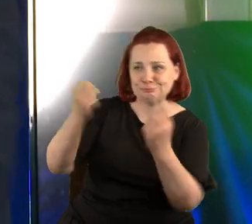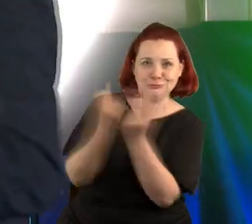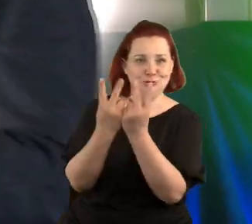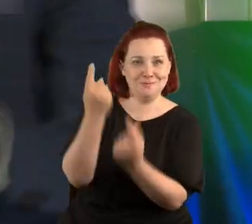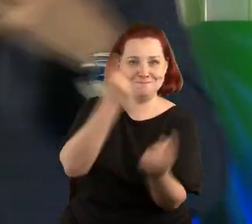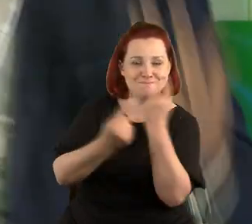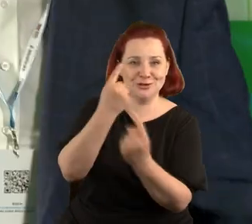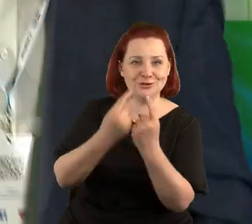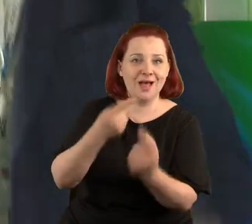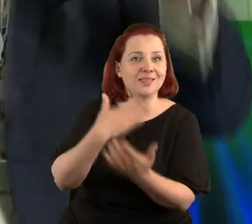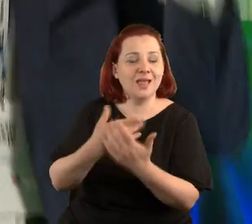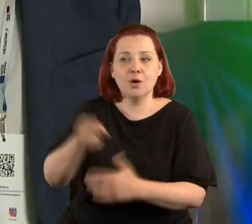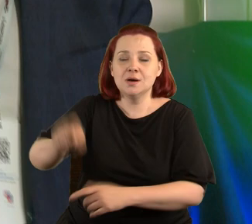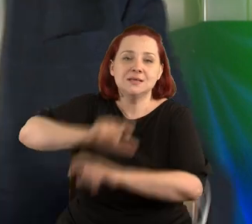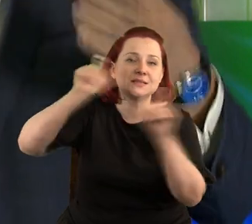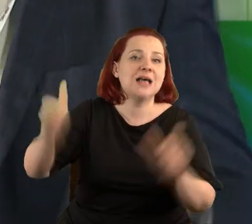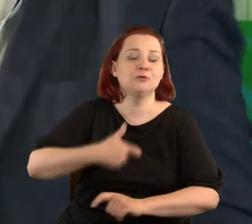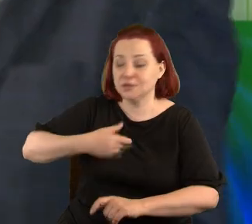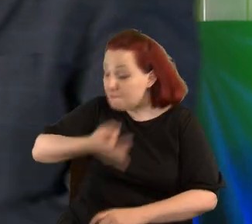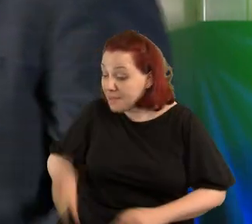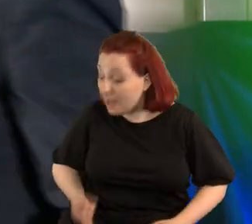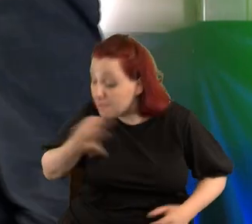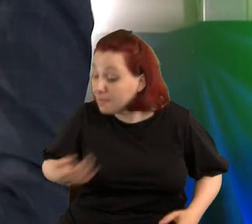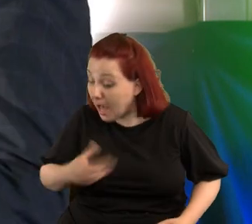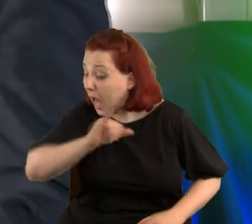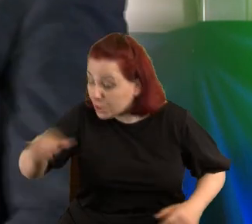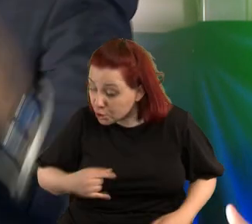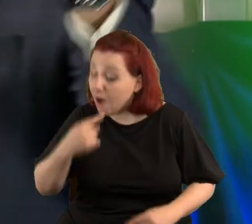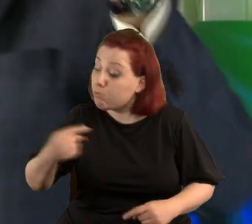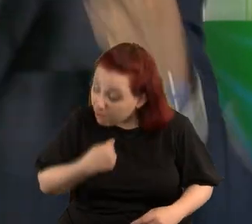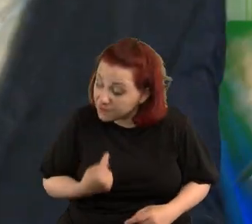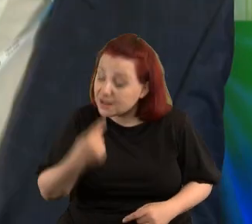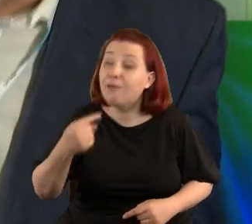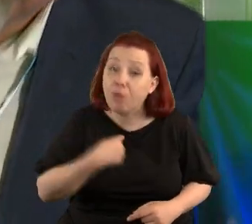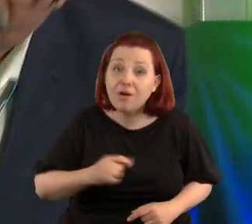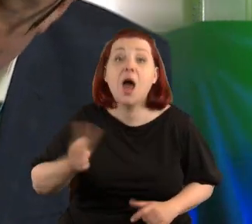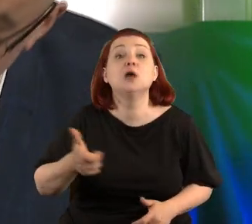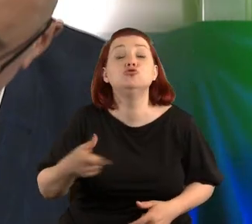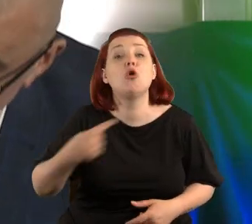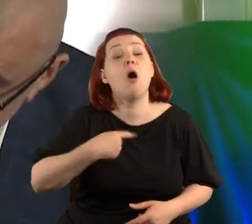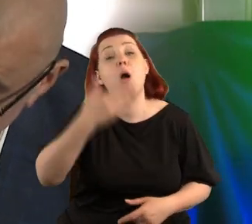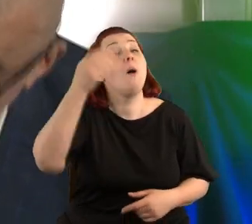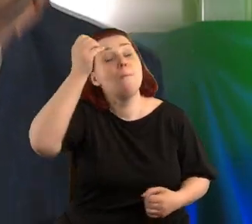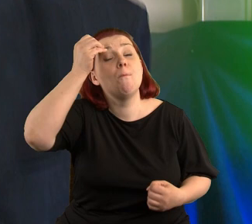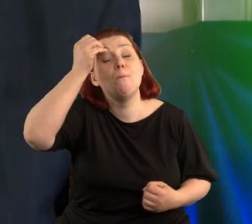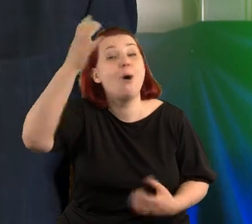myślał. Dlatego nieustająco od dzieciństwa się pytają Andrzejku, a powiedz, a co poeta miał na myśli?